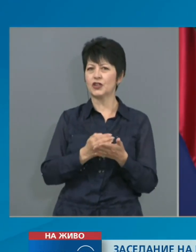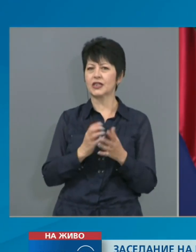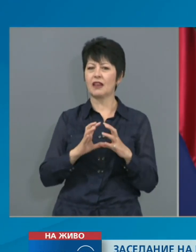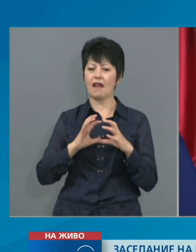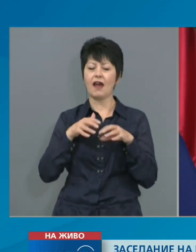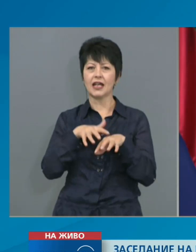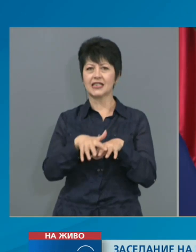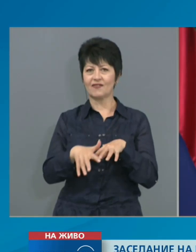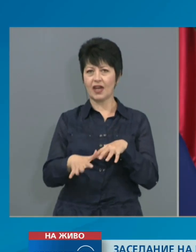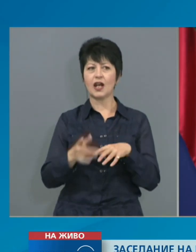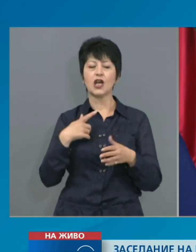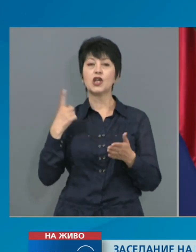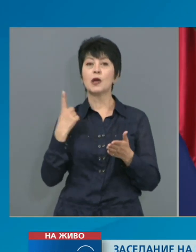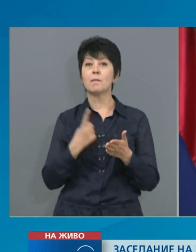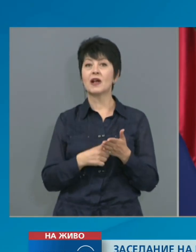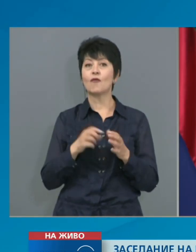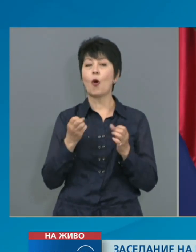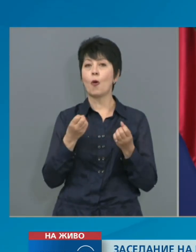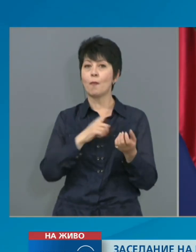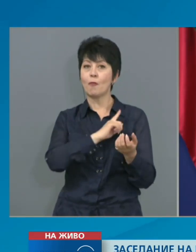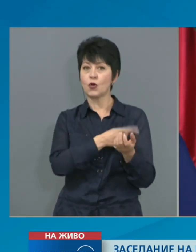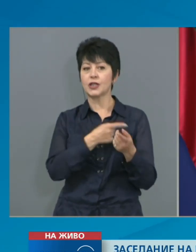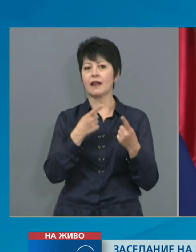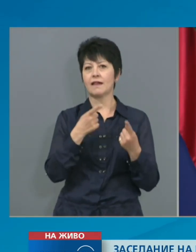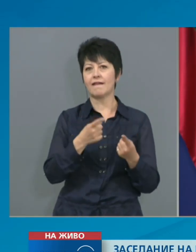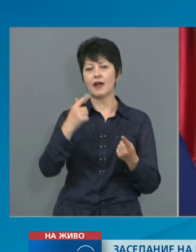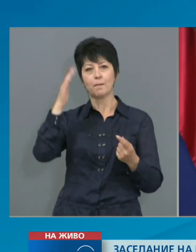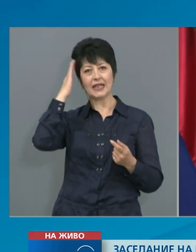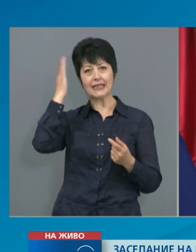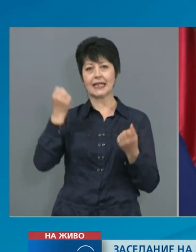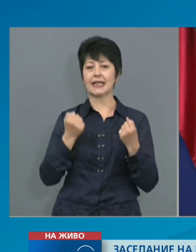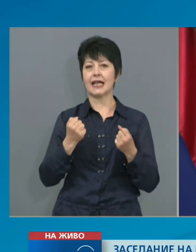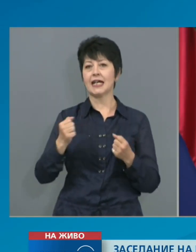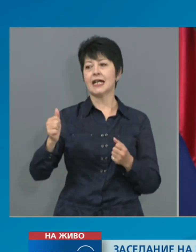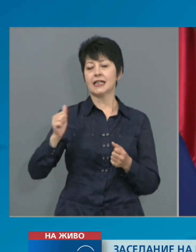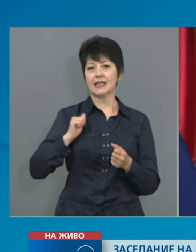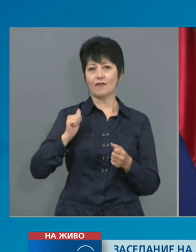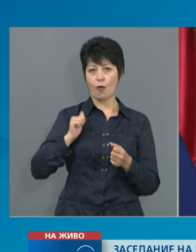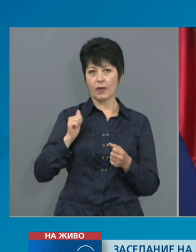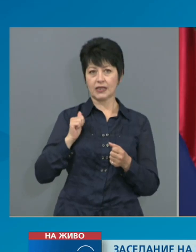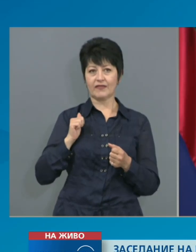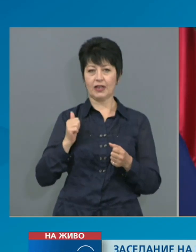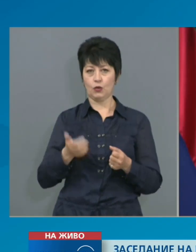министра на здравеопазването по отношение на ограниченията, които налага пандемичната обстановка.